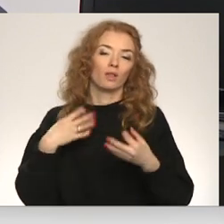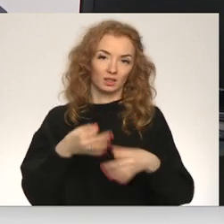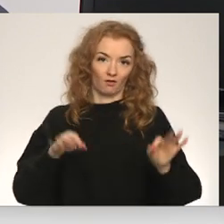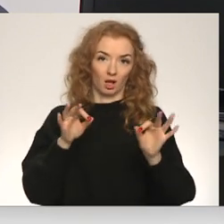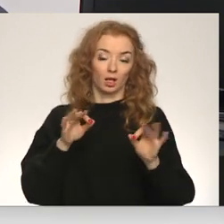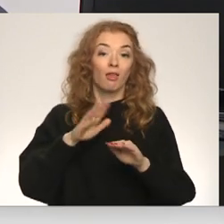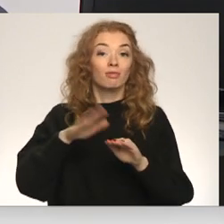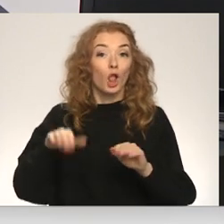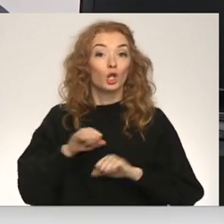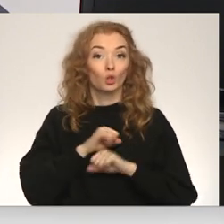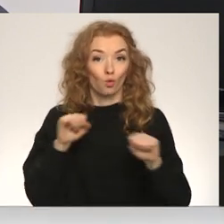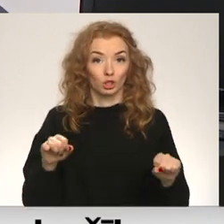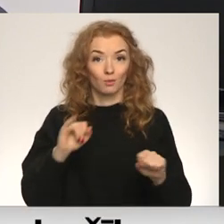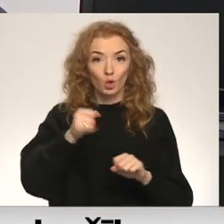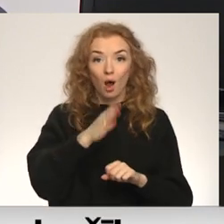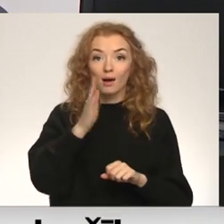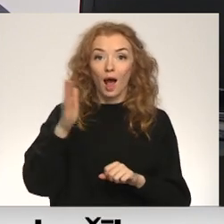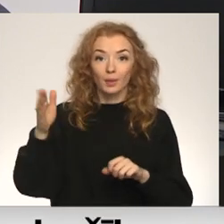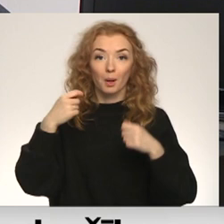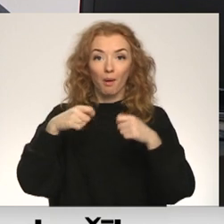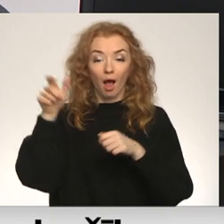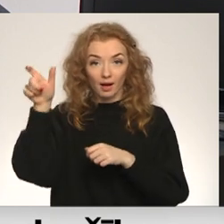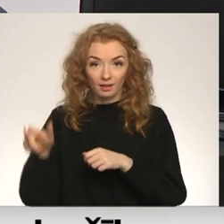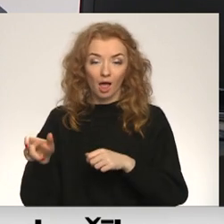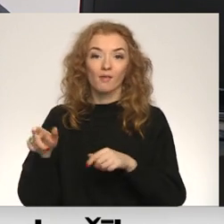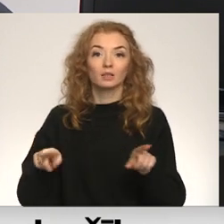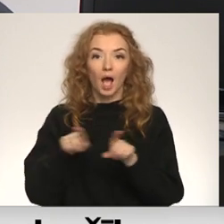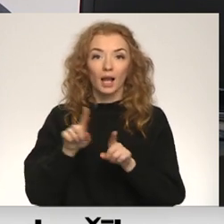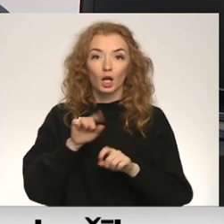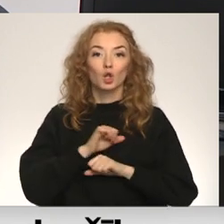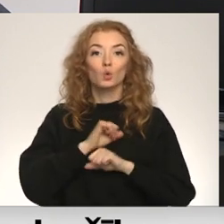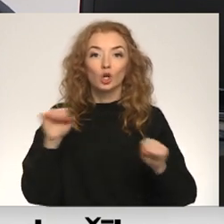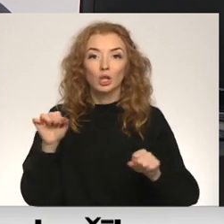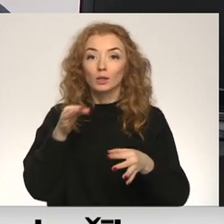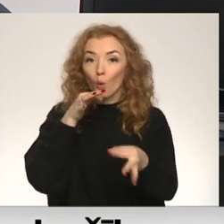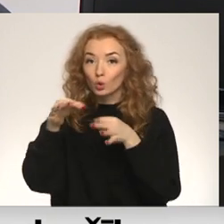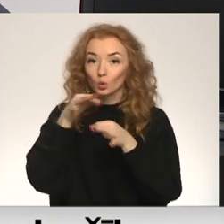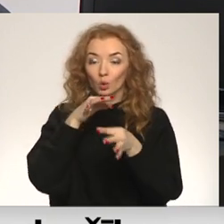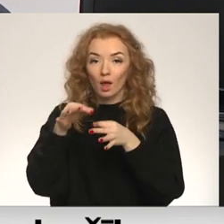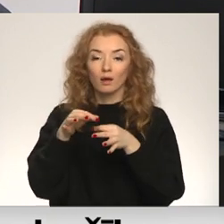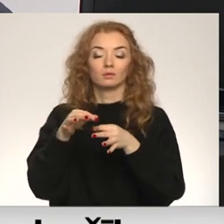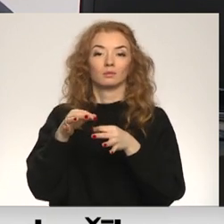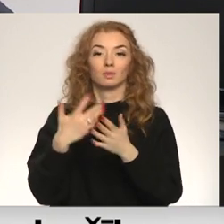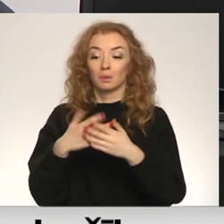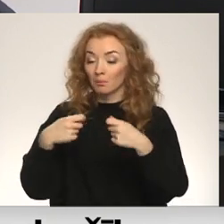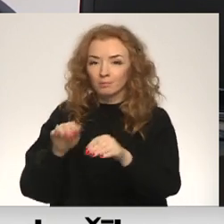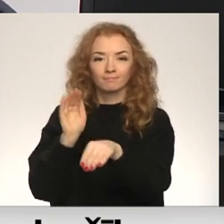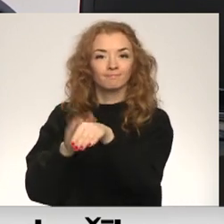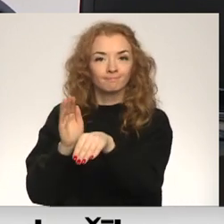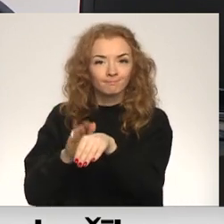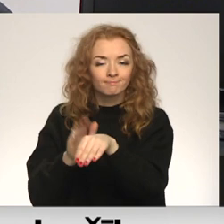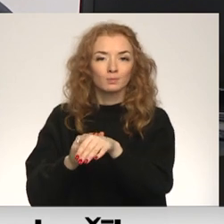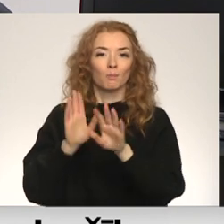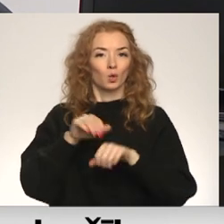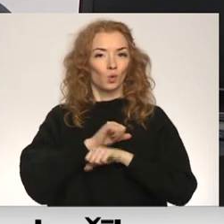drošības dēļ, jo katrs pārdevējs ir vienlaikus arī drošības konsultants. Viņš to atgādina katru gadu, atgādina